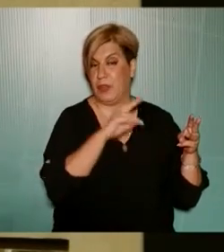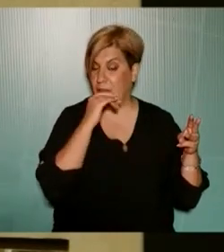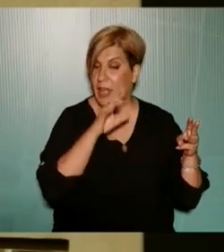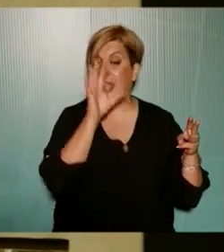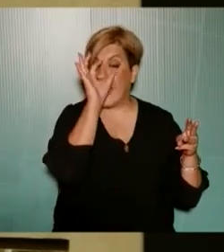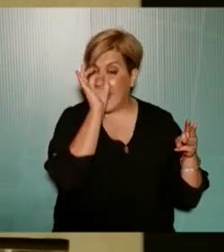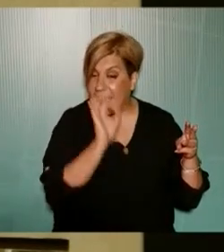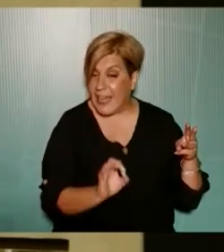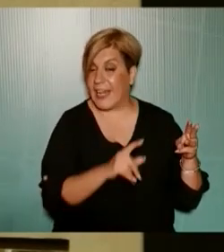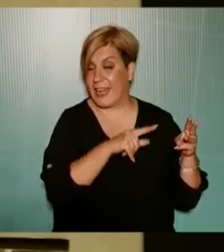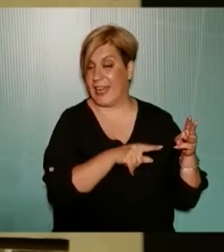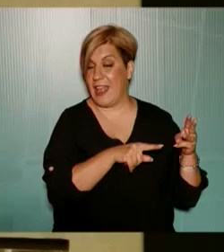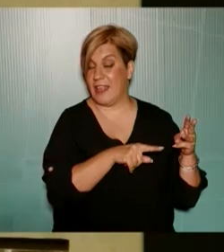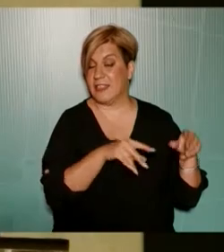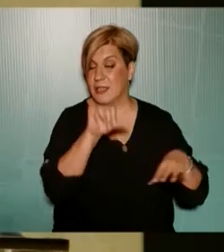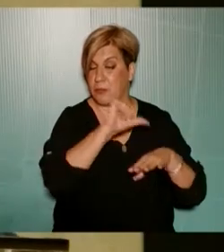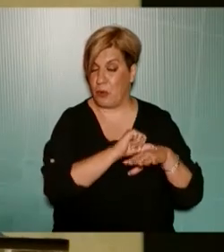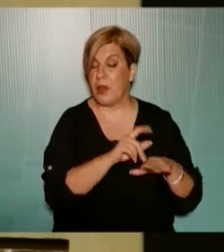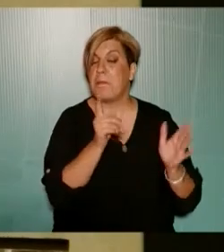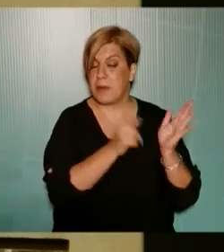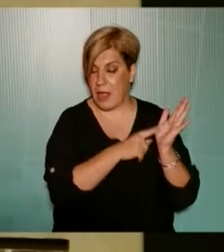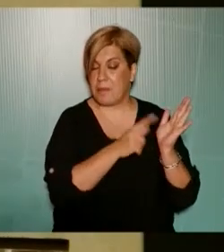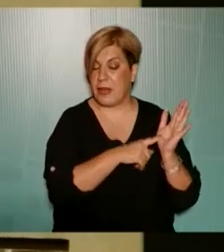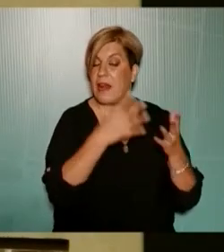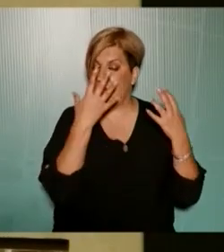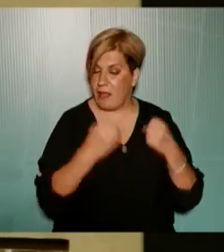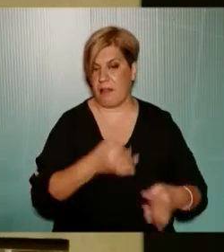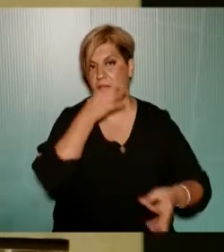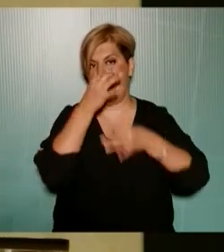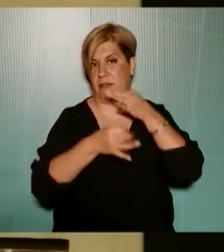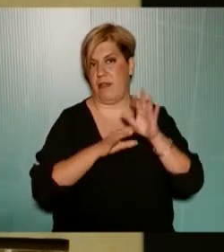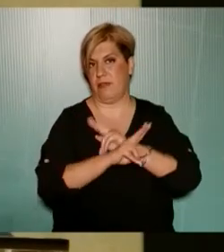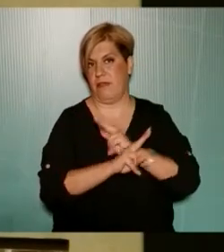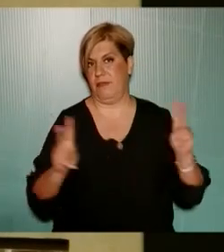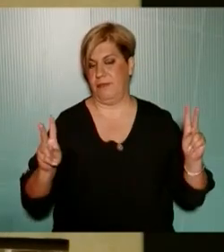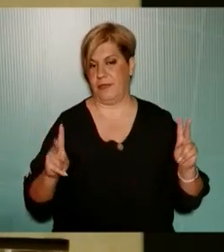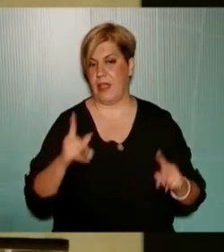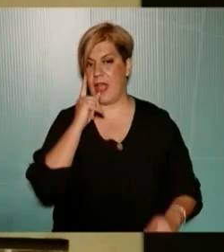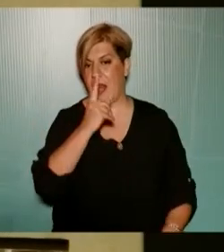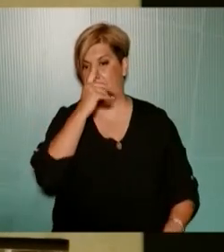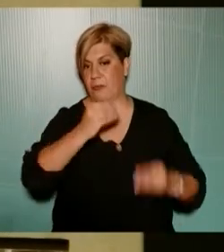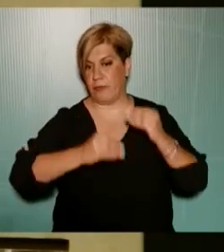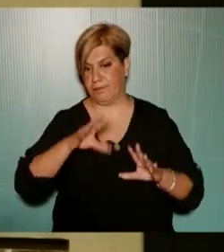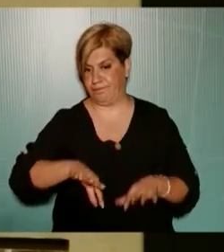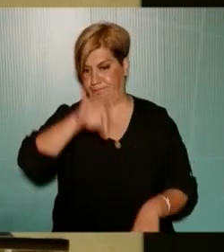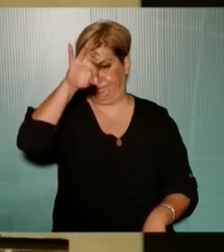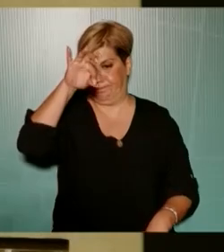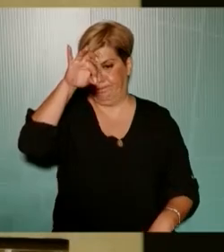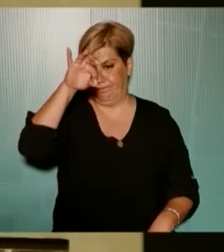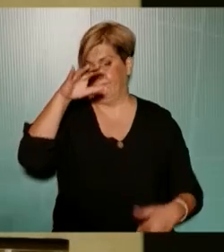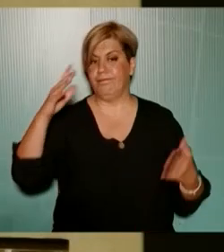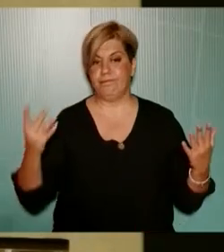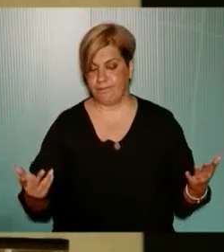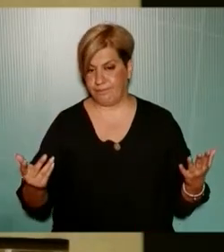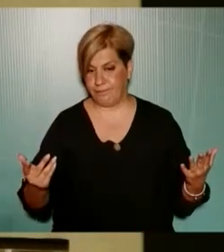ειλικρίνεια και η αλήθεια στην πόλη πλέον θα πρέπει να λέγεται υπάρχει ένα πρόβλημα και το πρόβλημα είναι